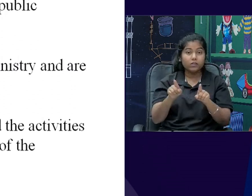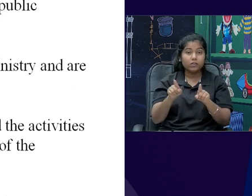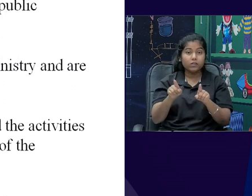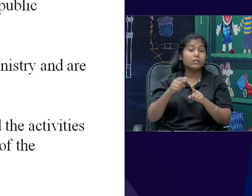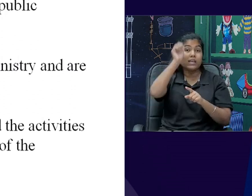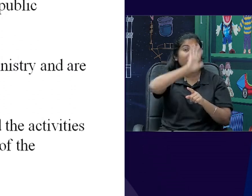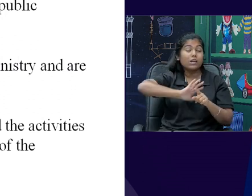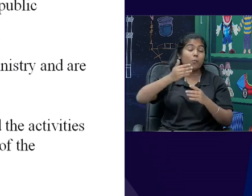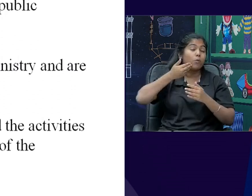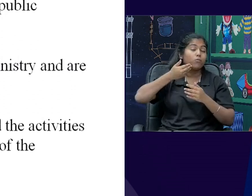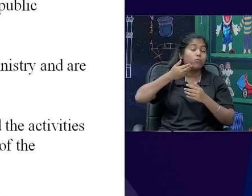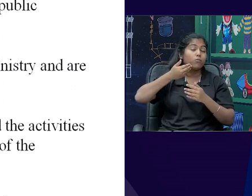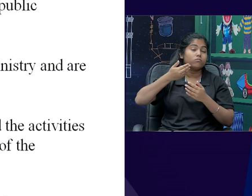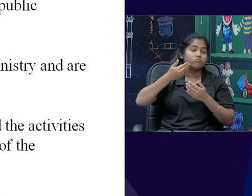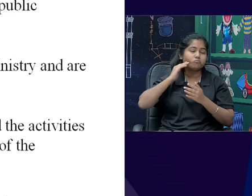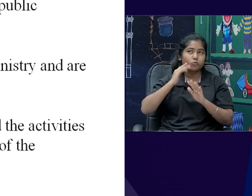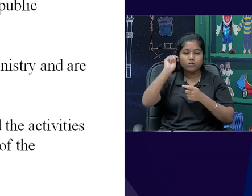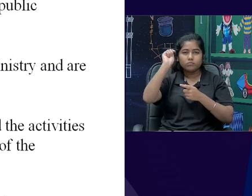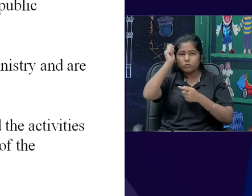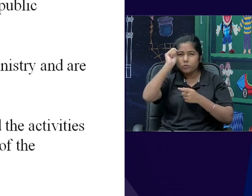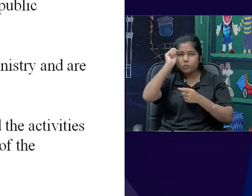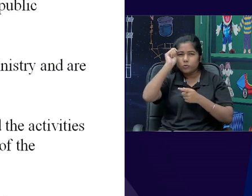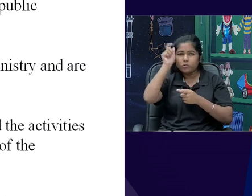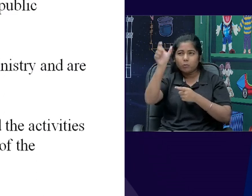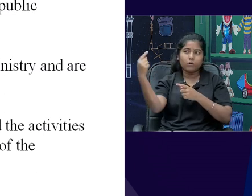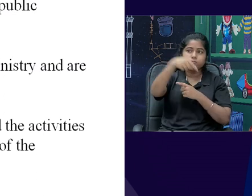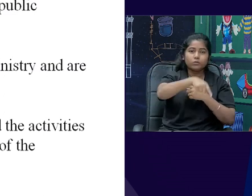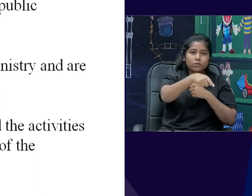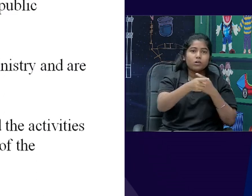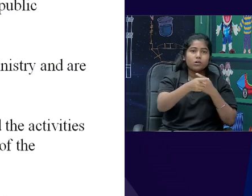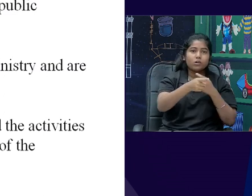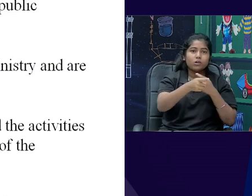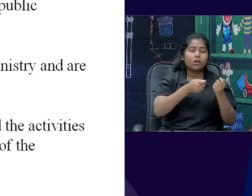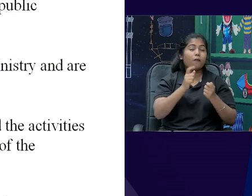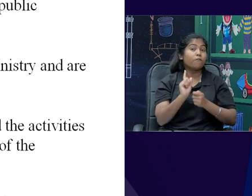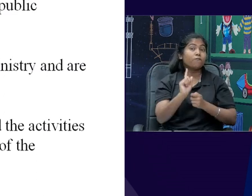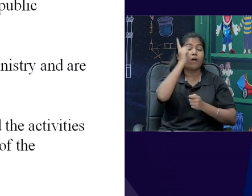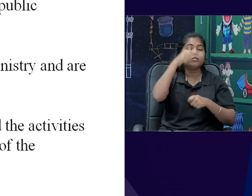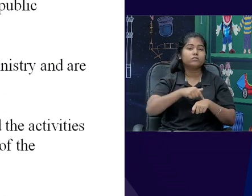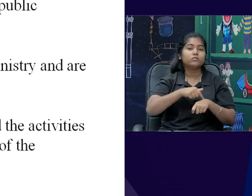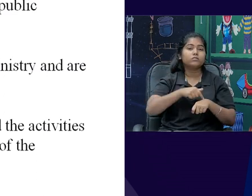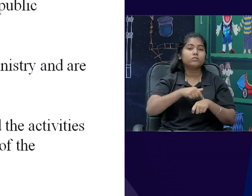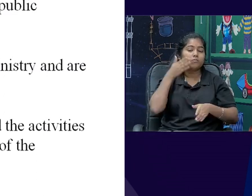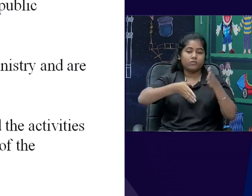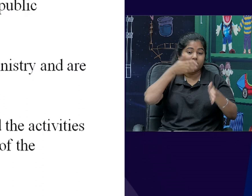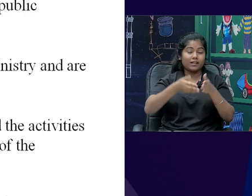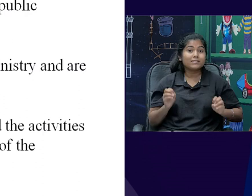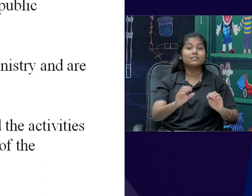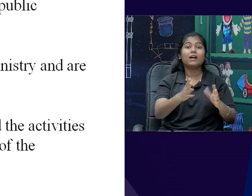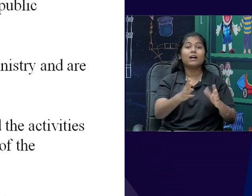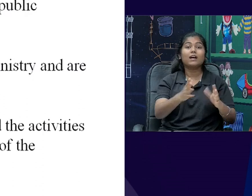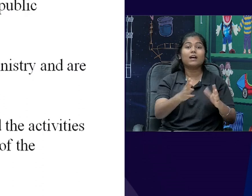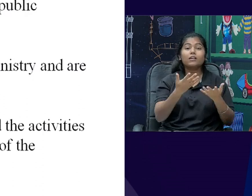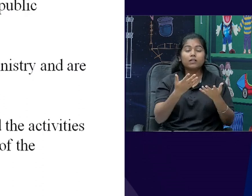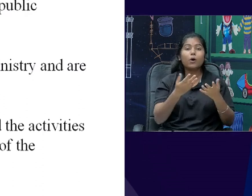rule के time भी, सबसे पहले train चली थी, from Bombay to Thane. Yes. 1853. Yes. उससे